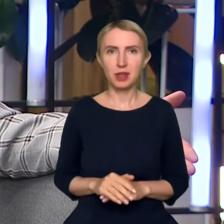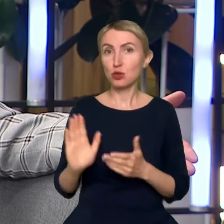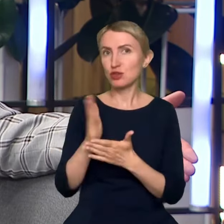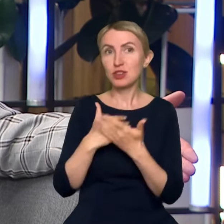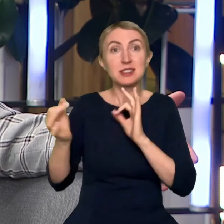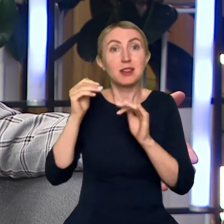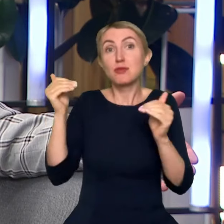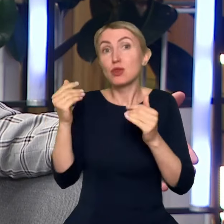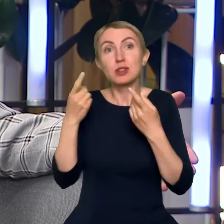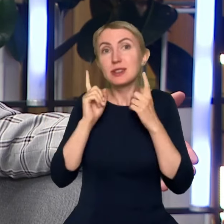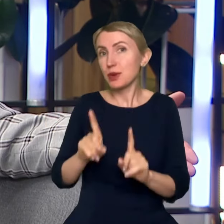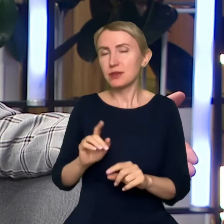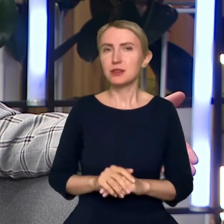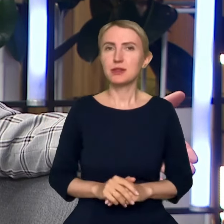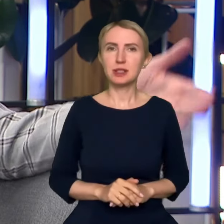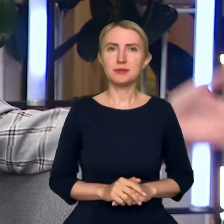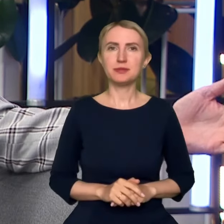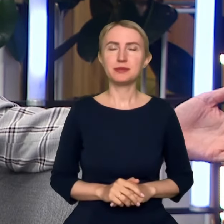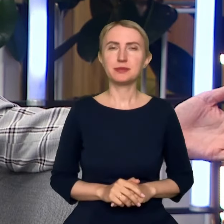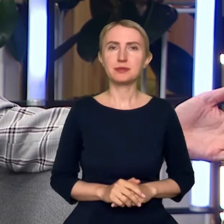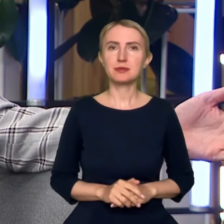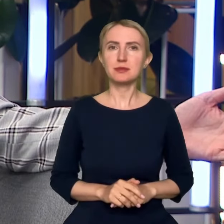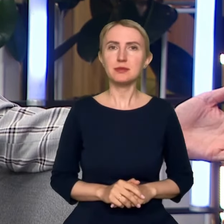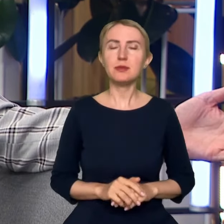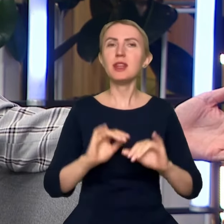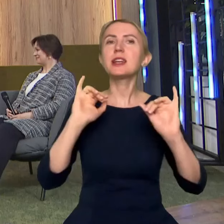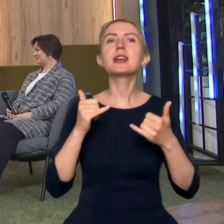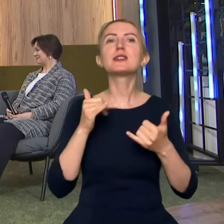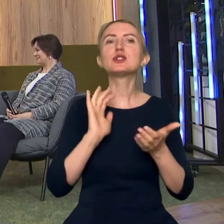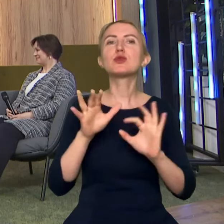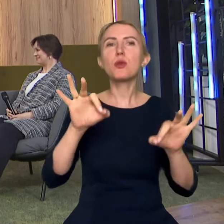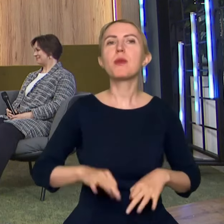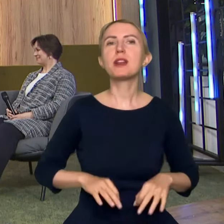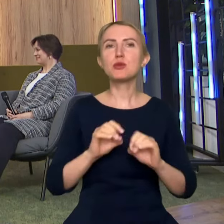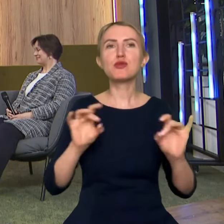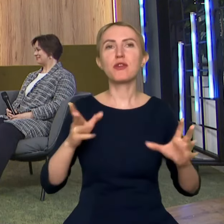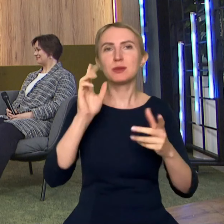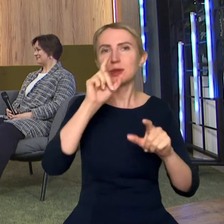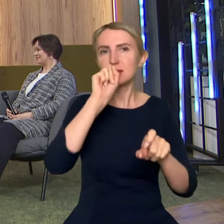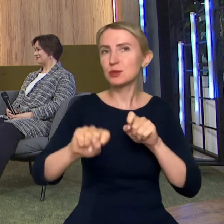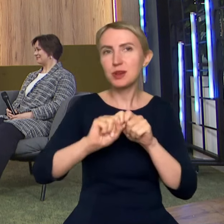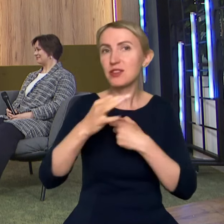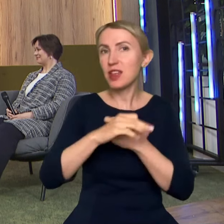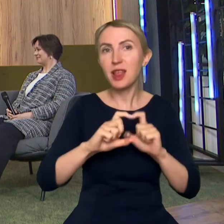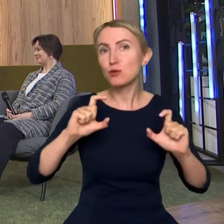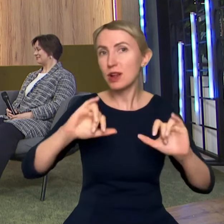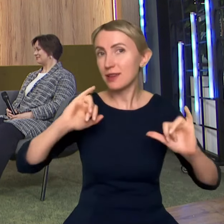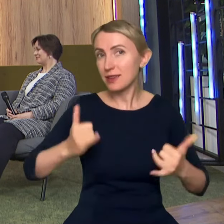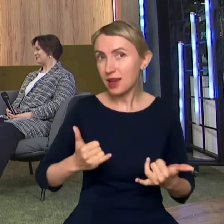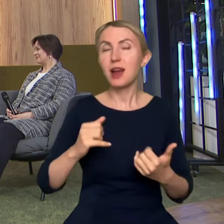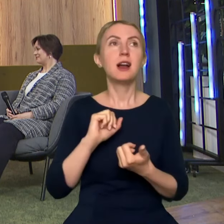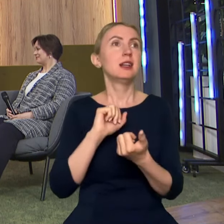jest nieprawdziwych, prawda? I w jaki sposób pani profesor na uczelni będzie to weryfikować, weryfikować, czy praca